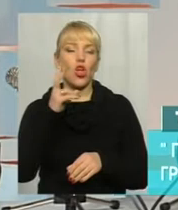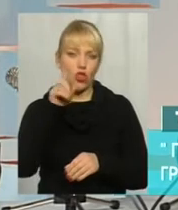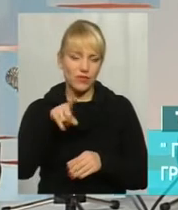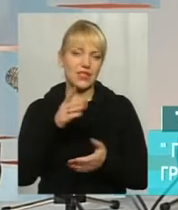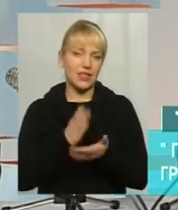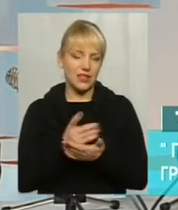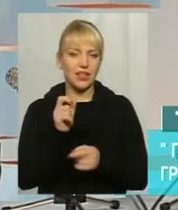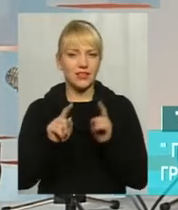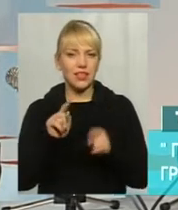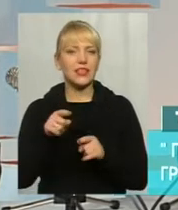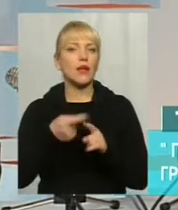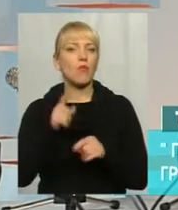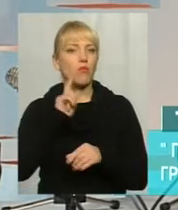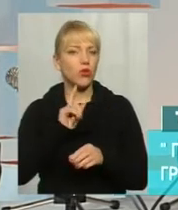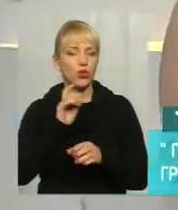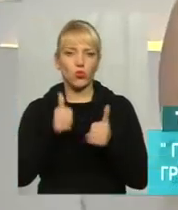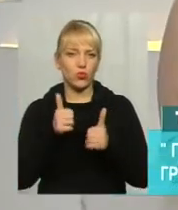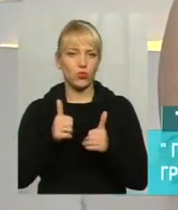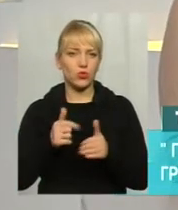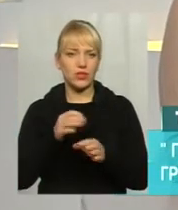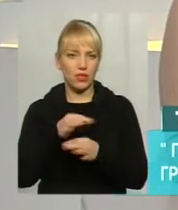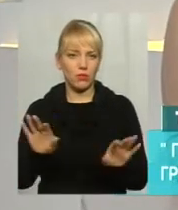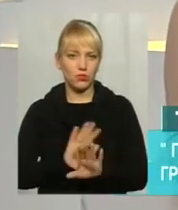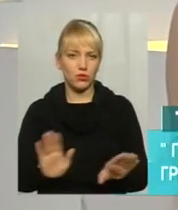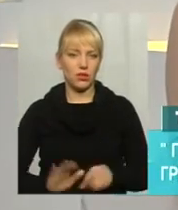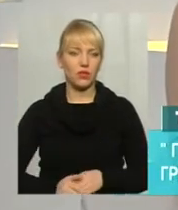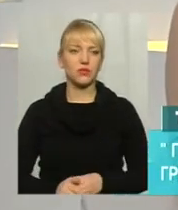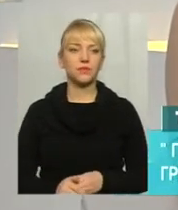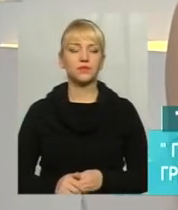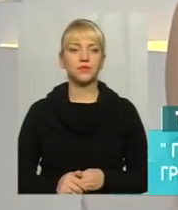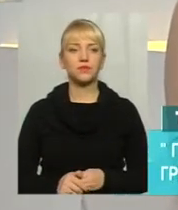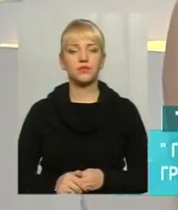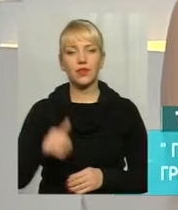питання телеглядача, і далі продовжимо. Чуємо вас. Добрий вечір.